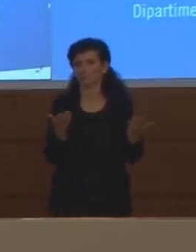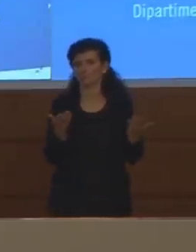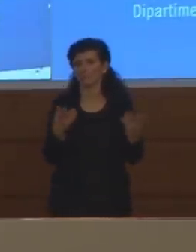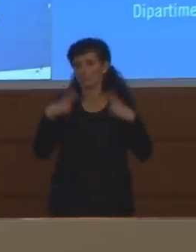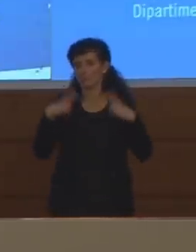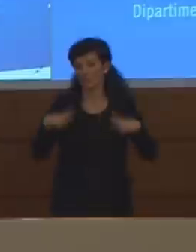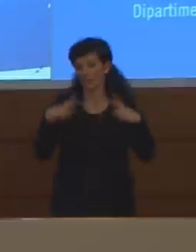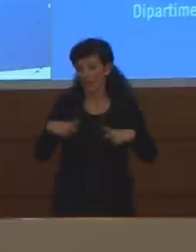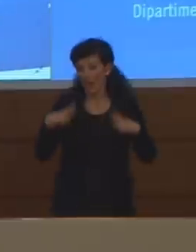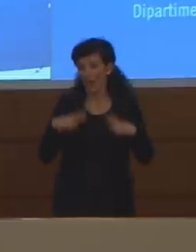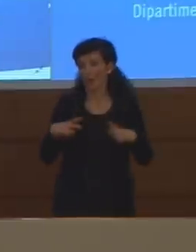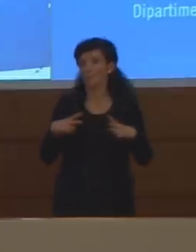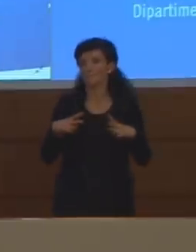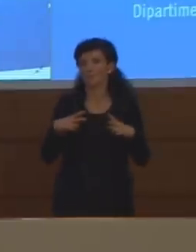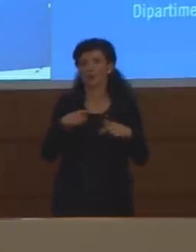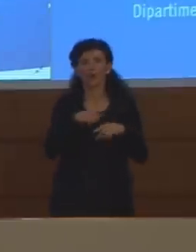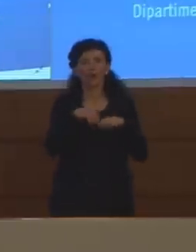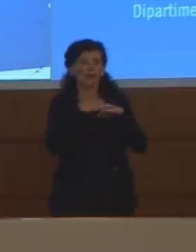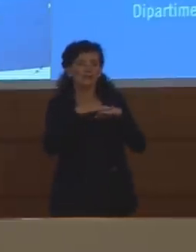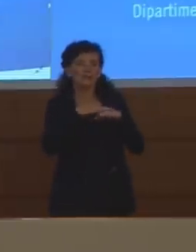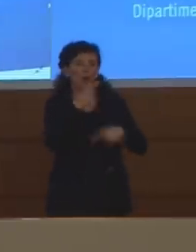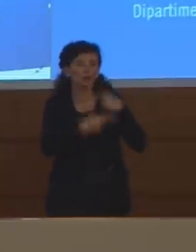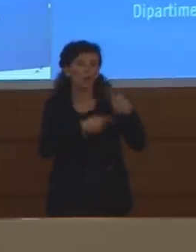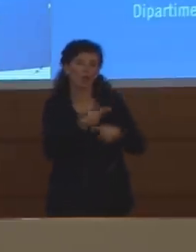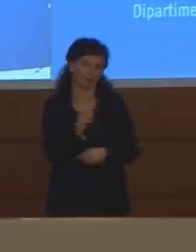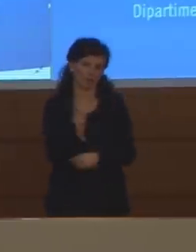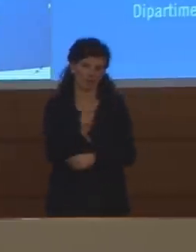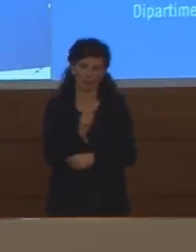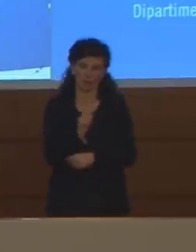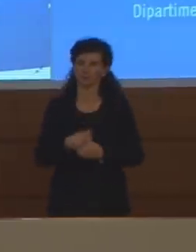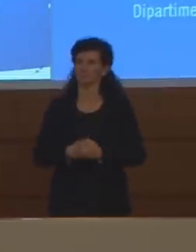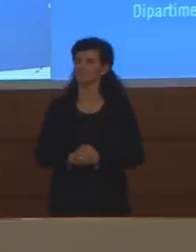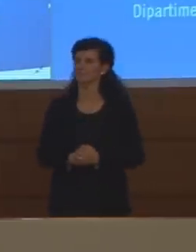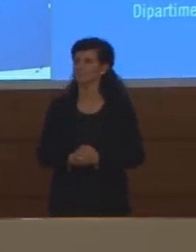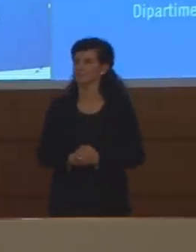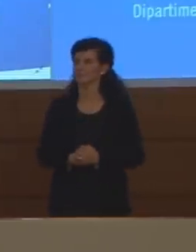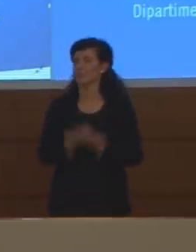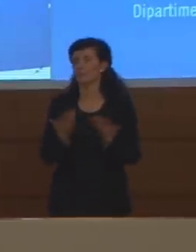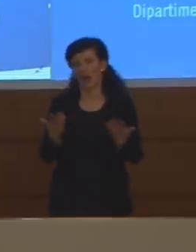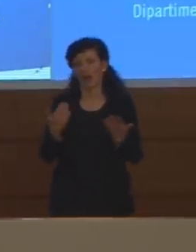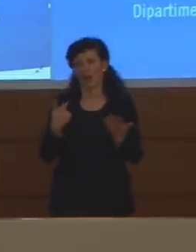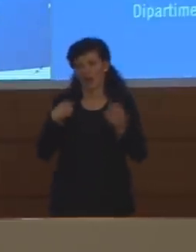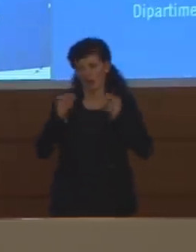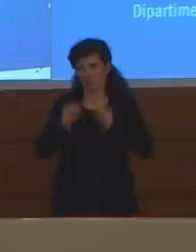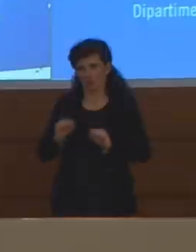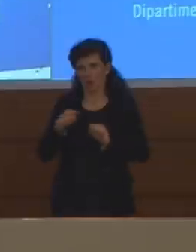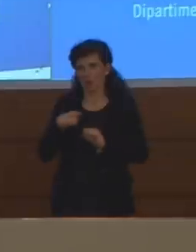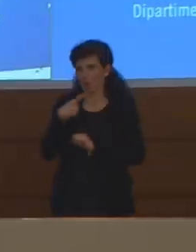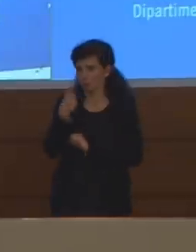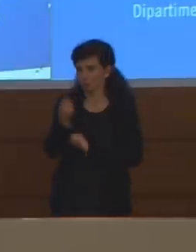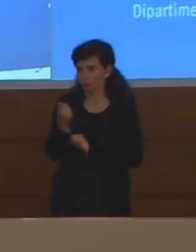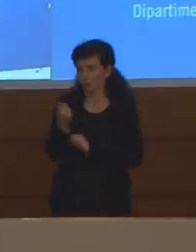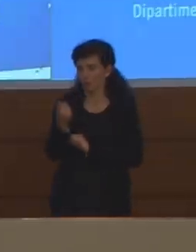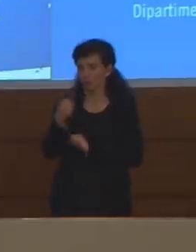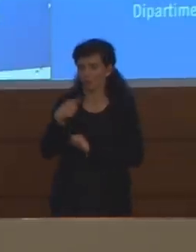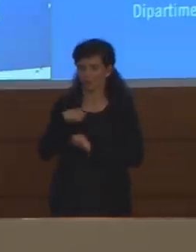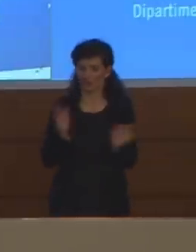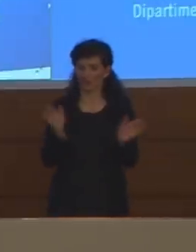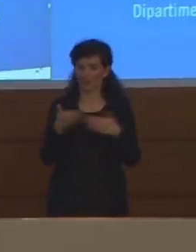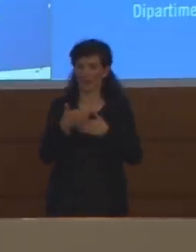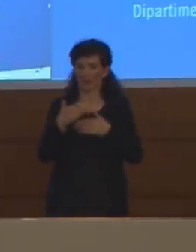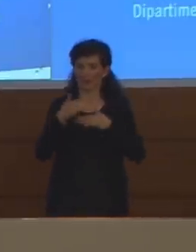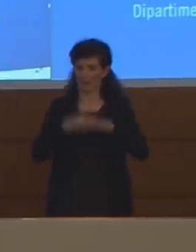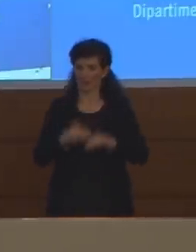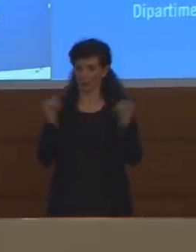prima non abbia più ragione di essere però posso dire che come Dipartimento come